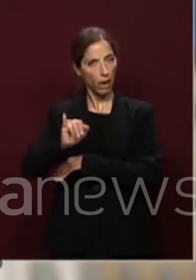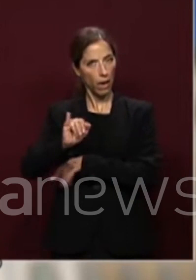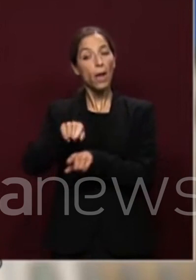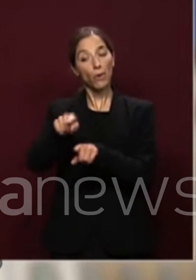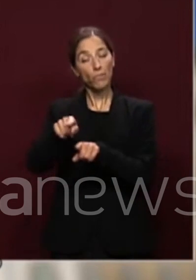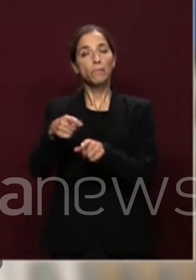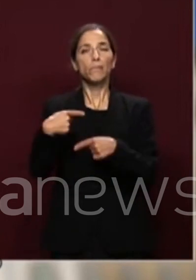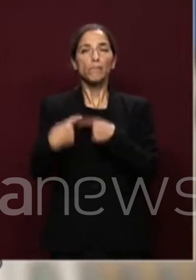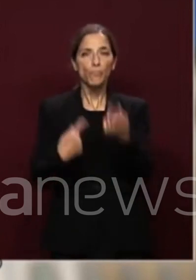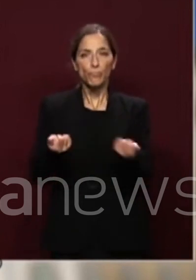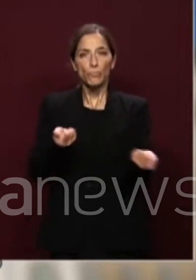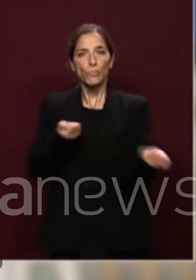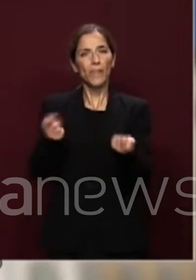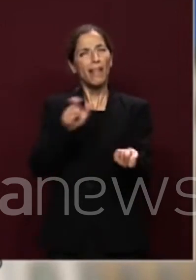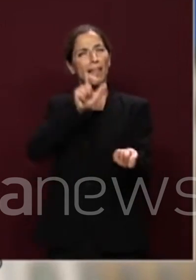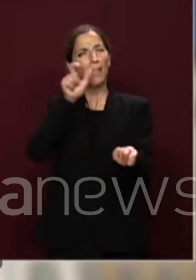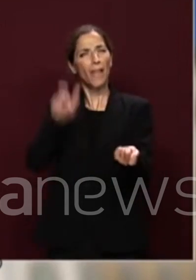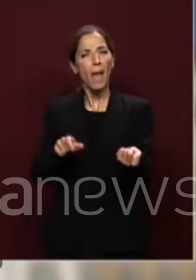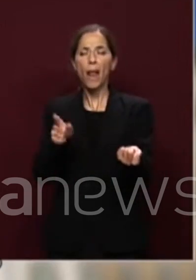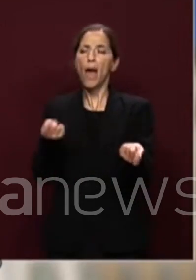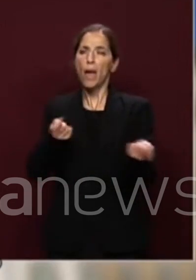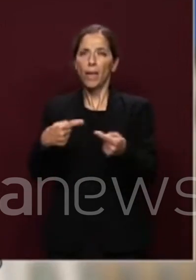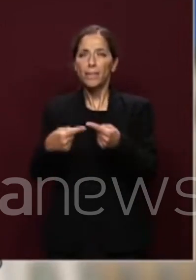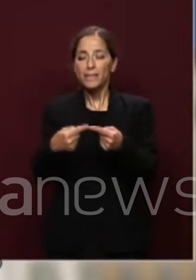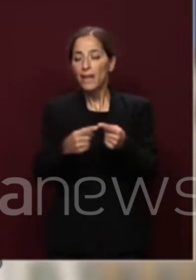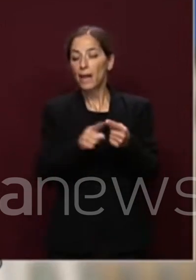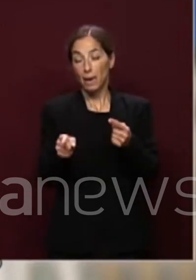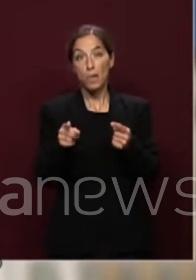il nostro Paese in questa complessa congiuntura.